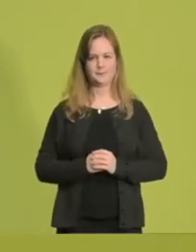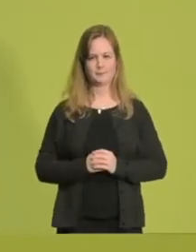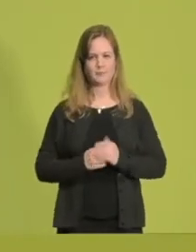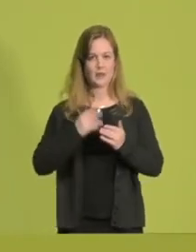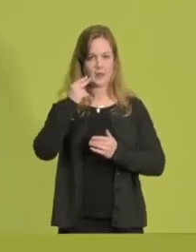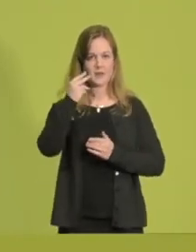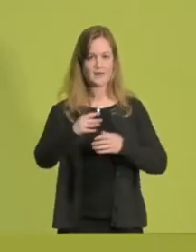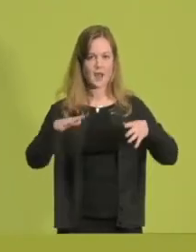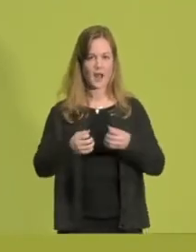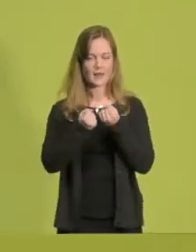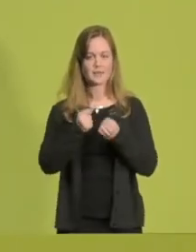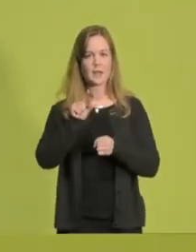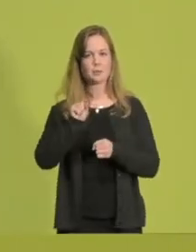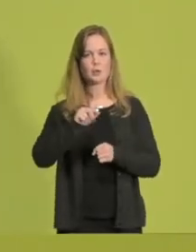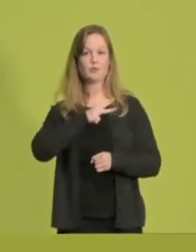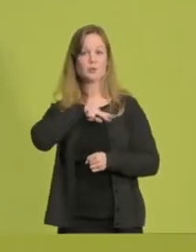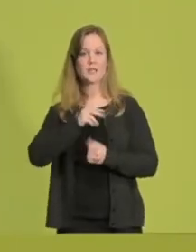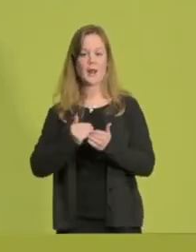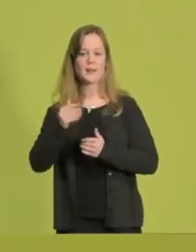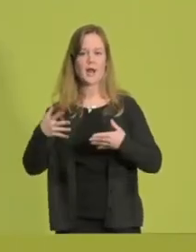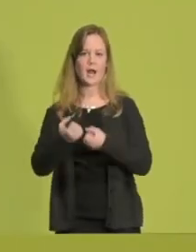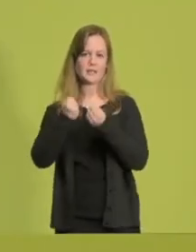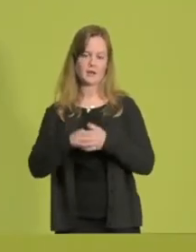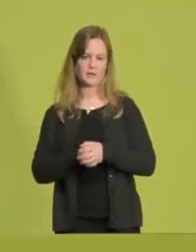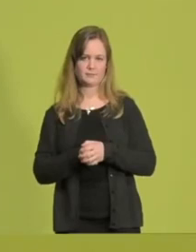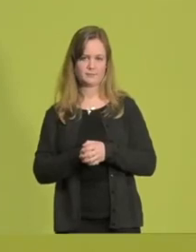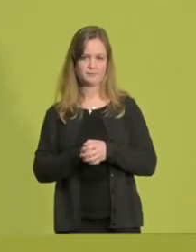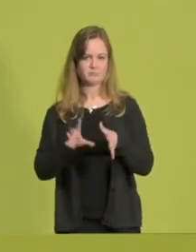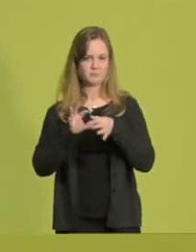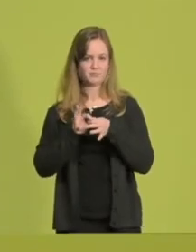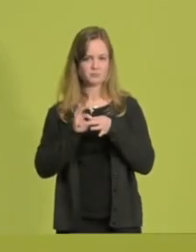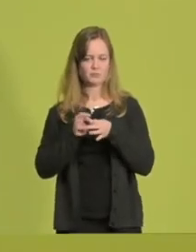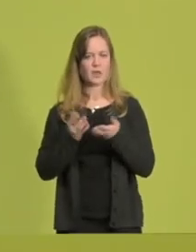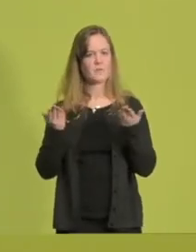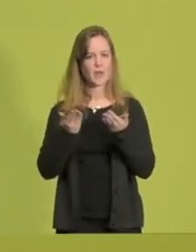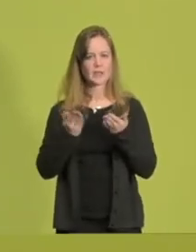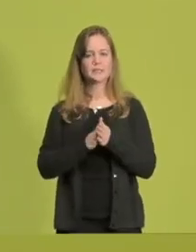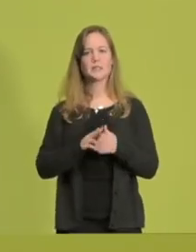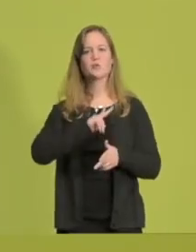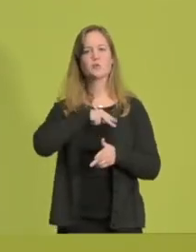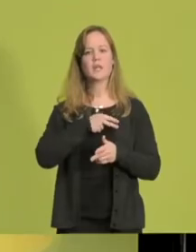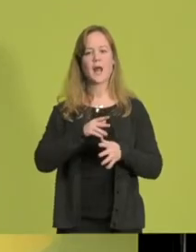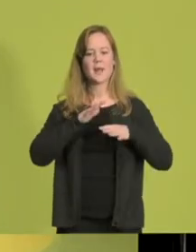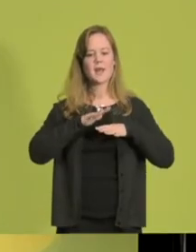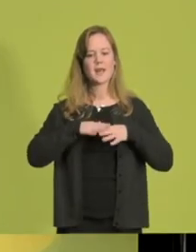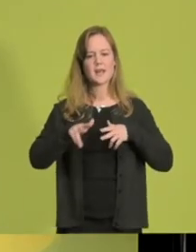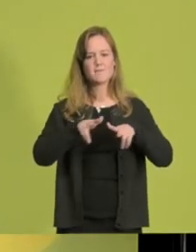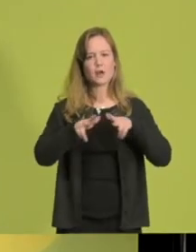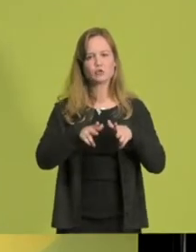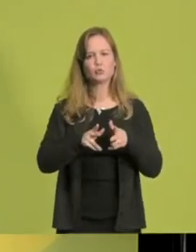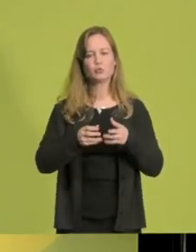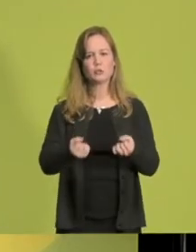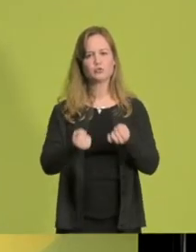Nachhaltigkeit bedeutet auch soziale Nachhaltigkeit. Dazu gehört, die soziale Infrastruktur zu stärken und bezahlte